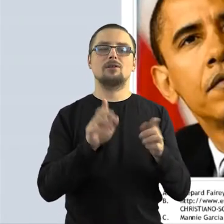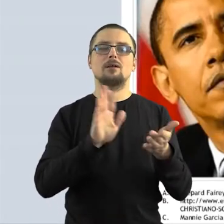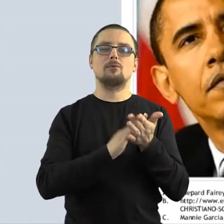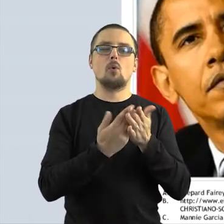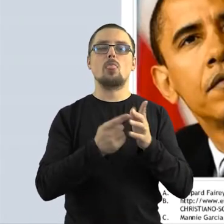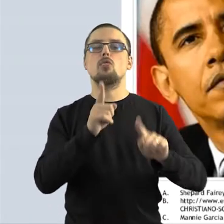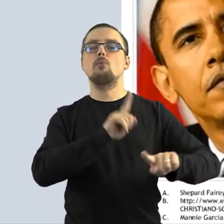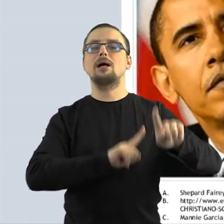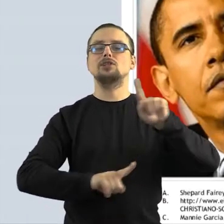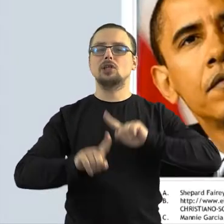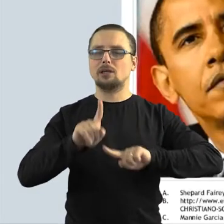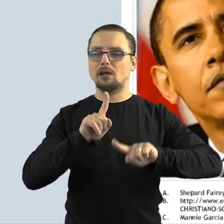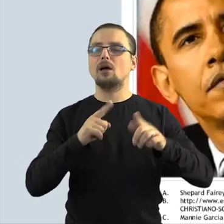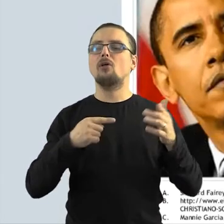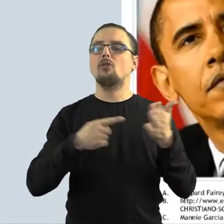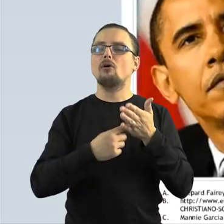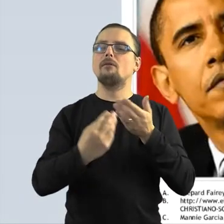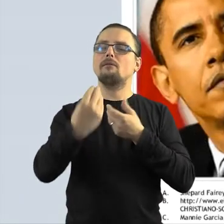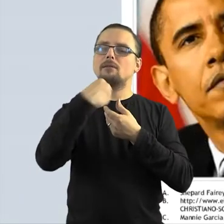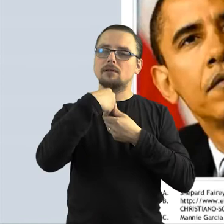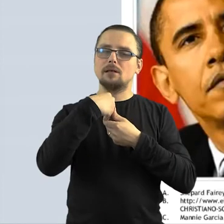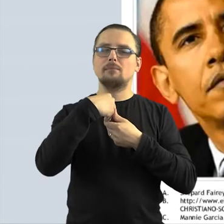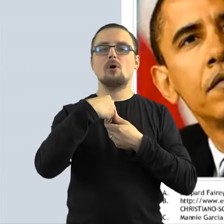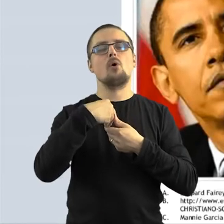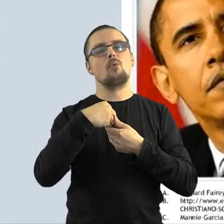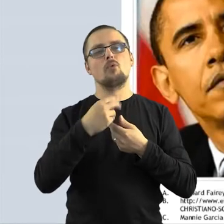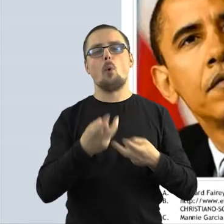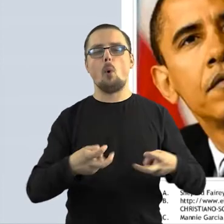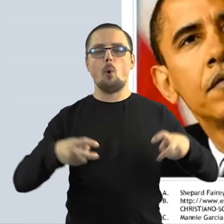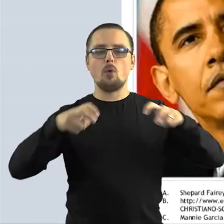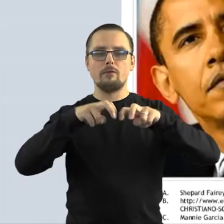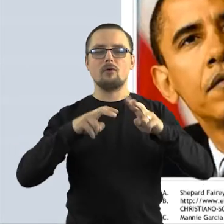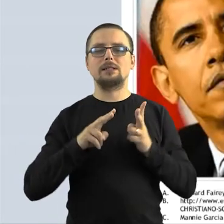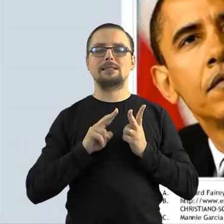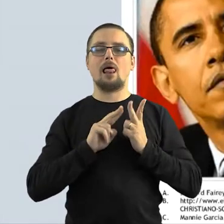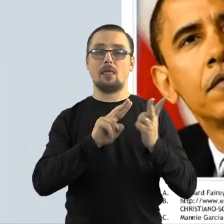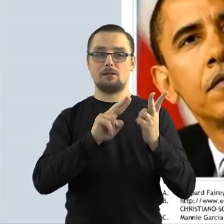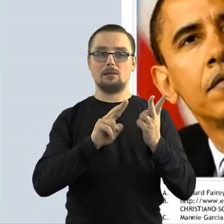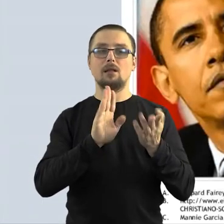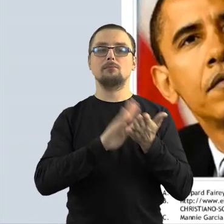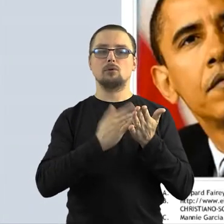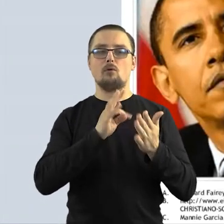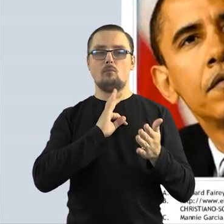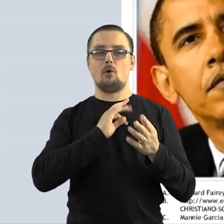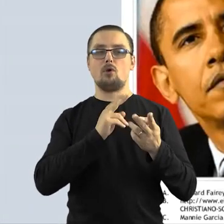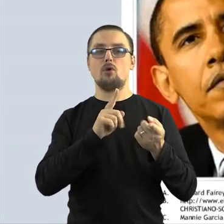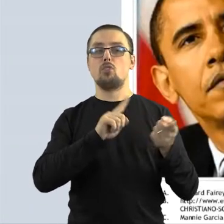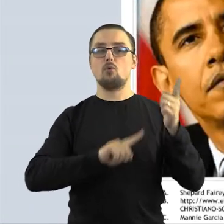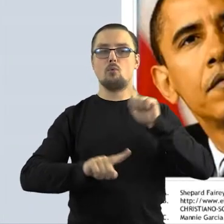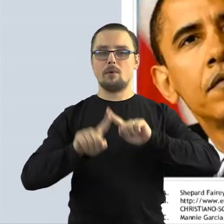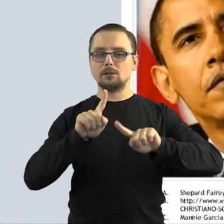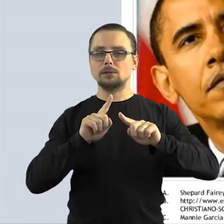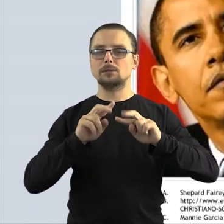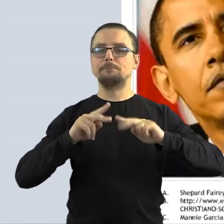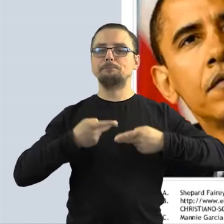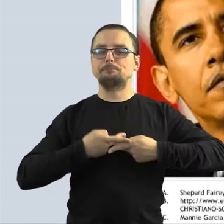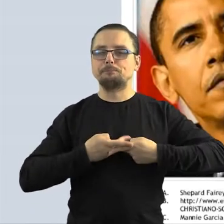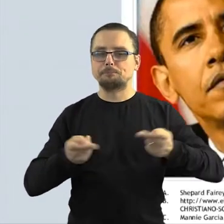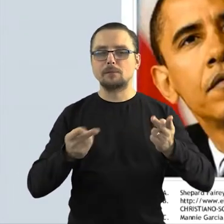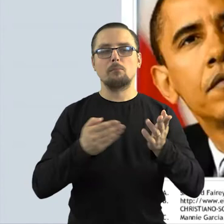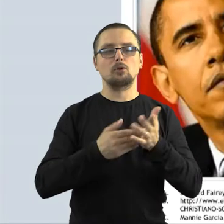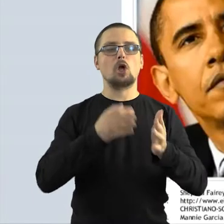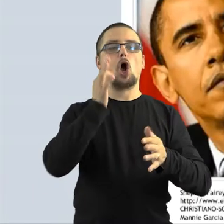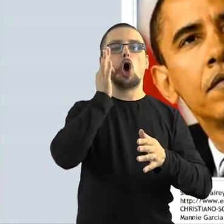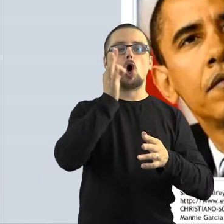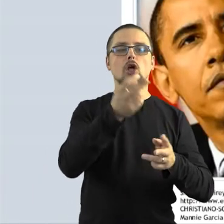tłumaczeń. Więc tłumaczenia zawsze będą utworami zależnymi i żeby rozpowszechniać tłumaczenie należy mieć zgodę